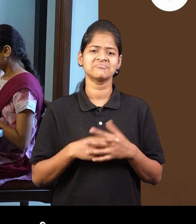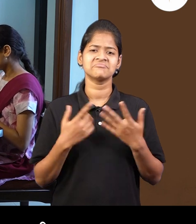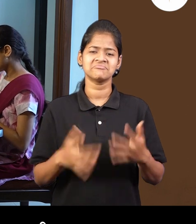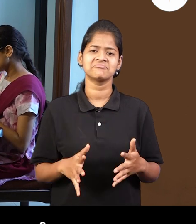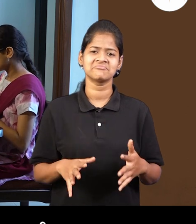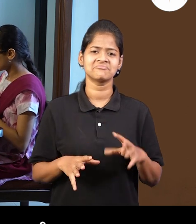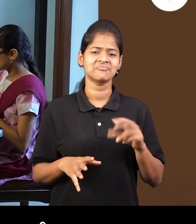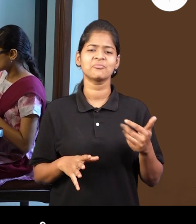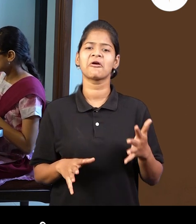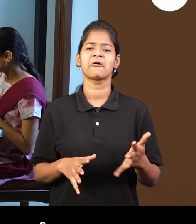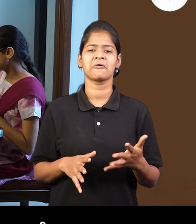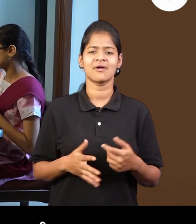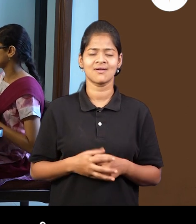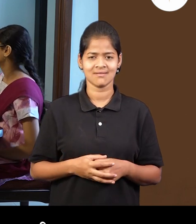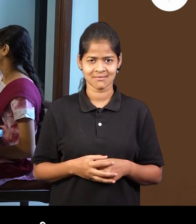अचा,